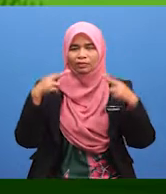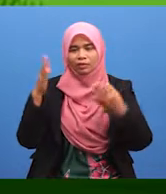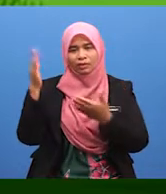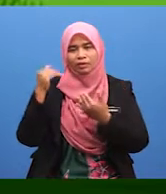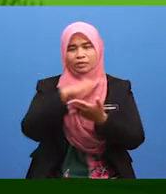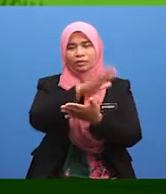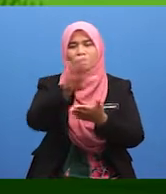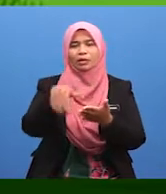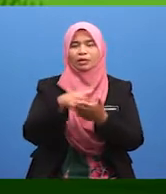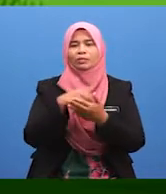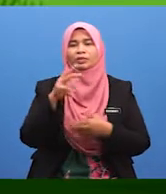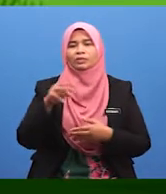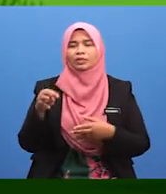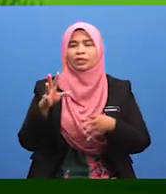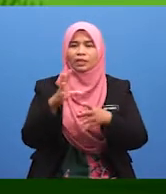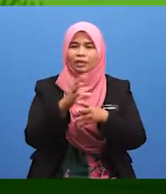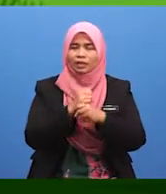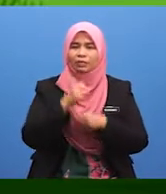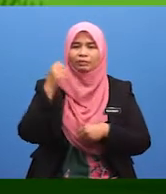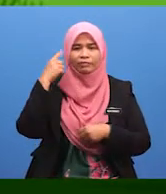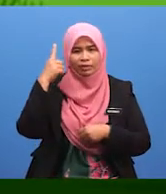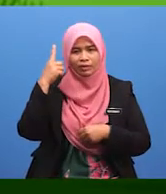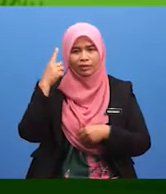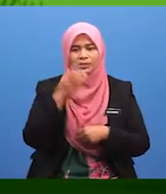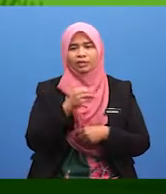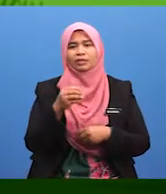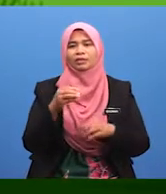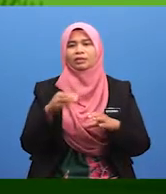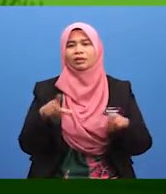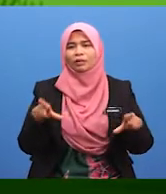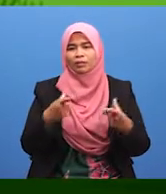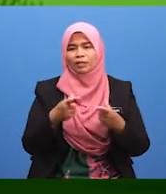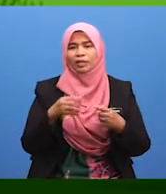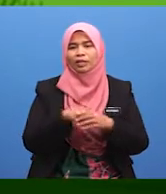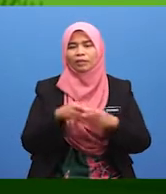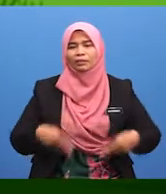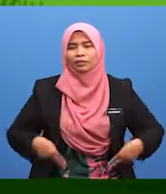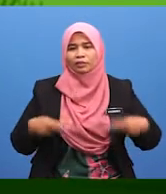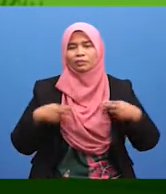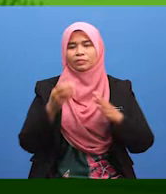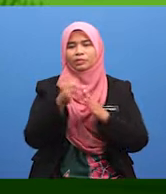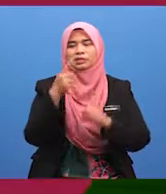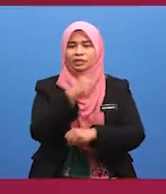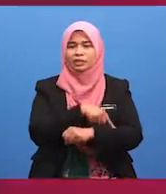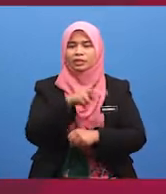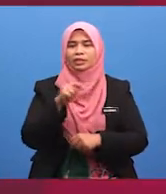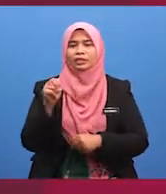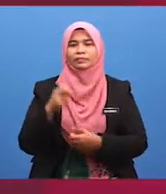di hadapan Ustaz ini dapat memahami dan mempraktikkan dalam kehidupan seharian.